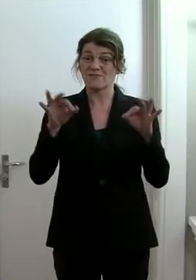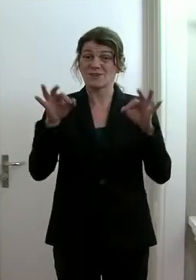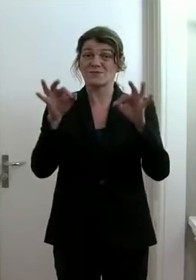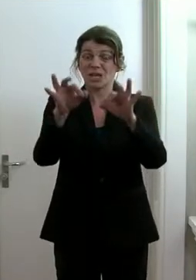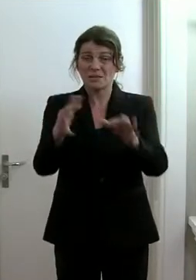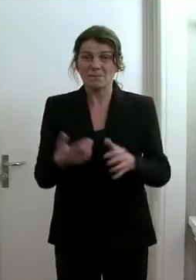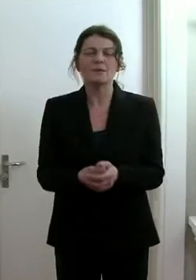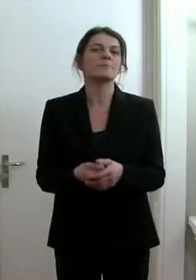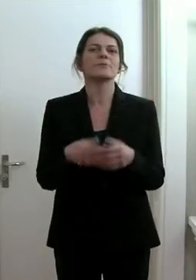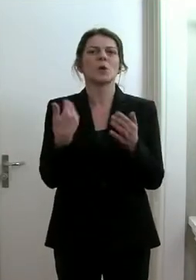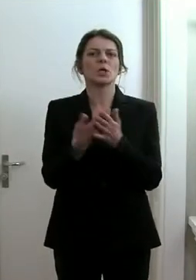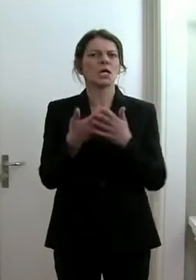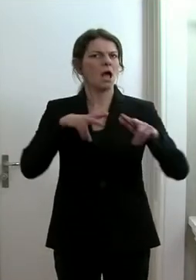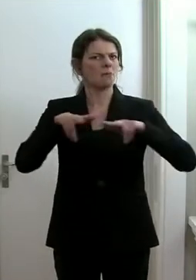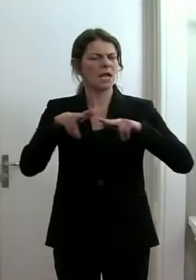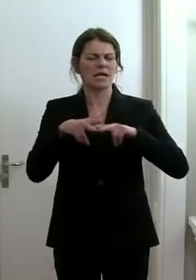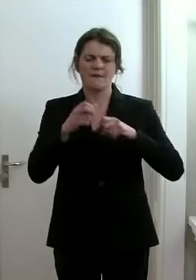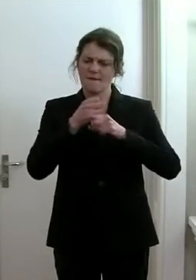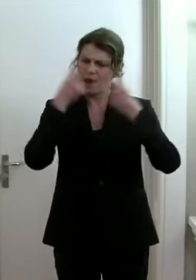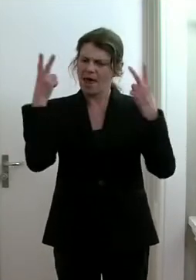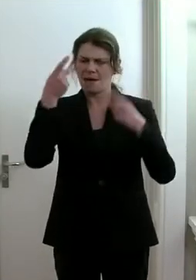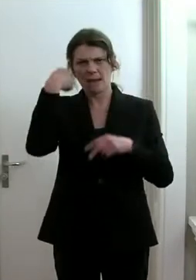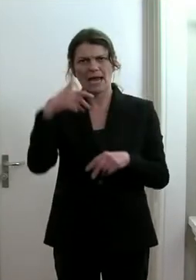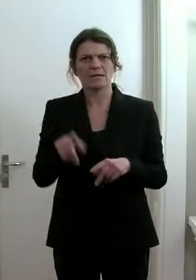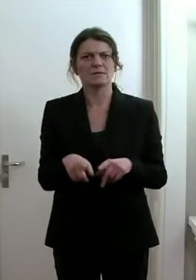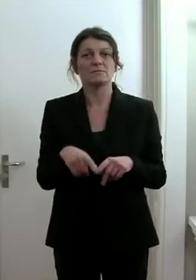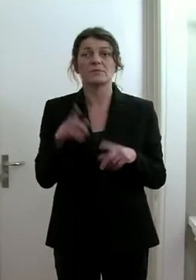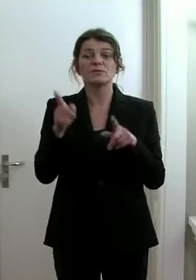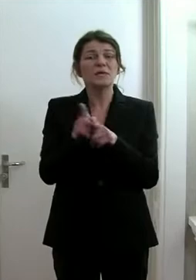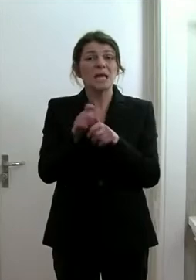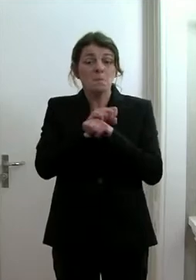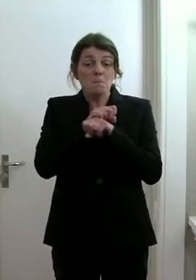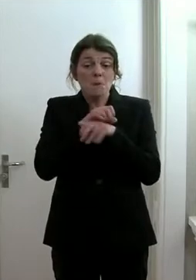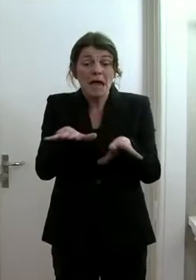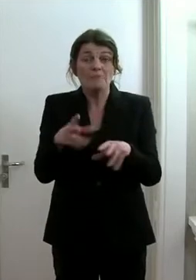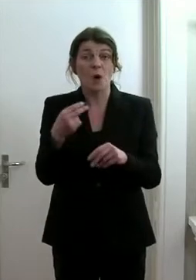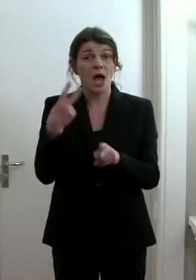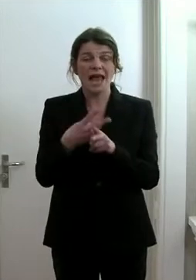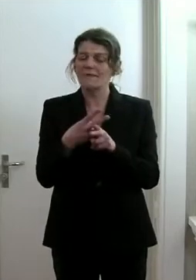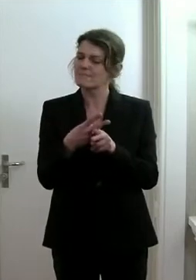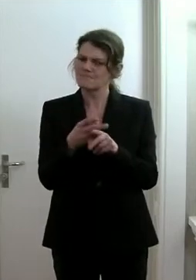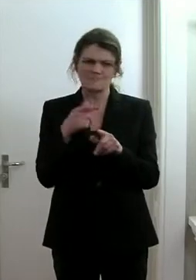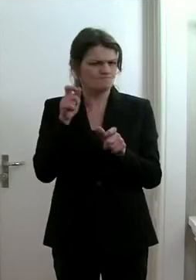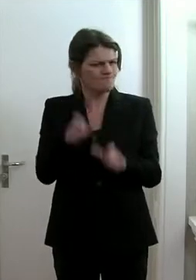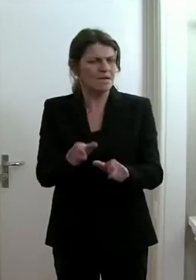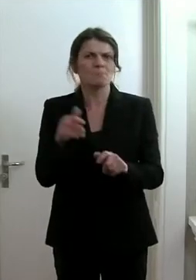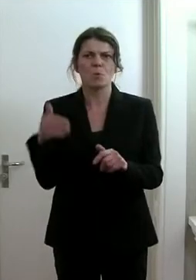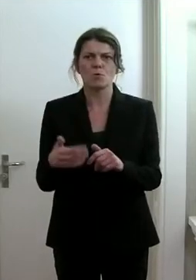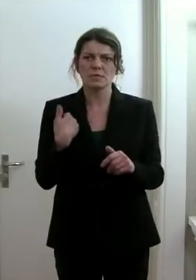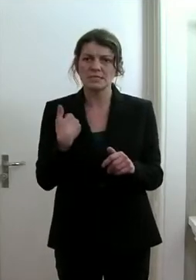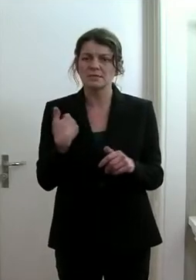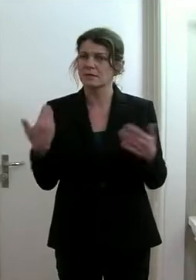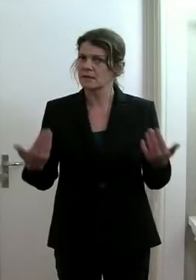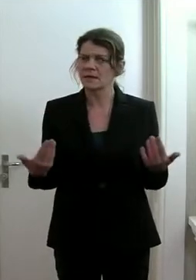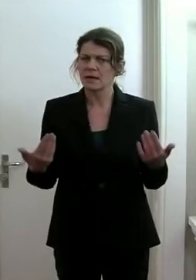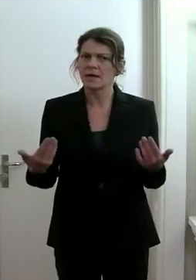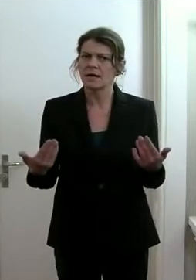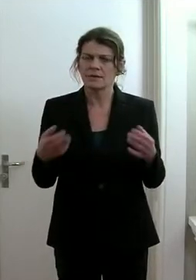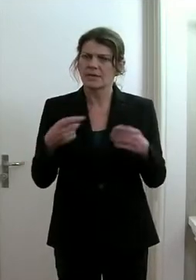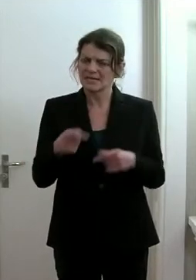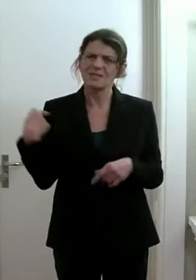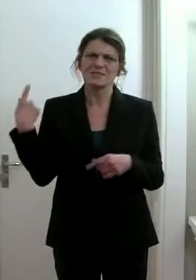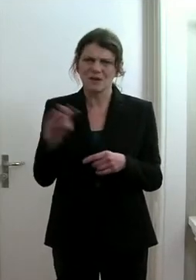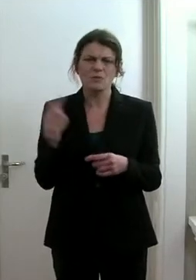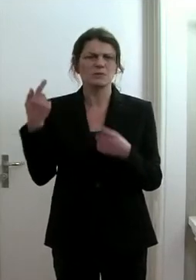Und deshalb ist die Regierung klar der Ansicht, dass wir die Ausbreitung dieser Krankheit bekämpfen wollen. Das ist dezidiert